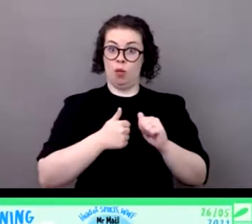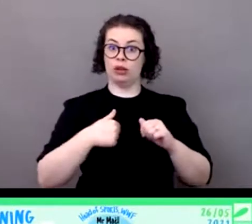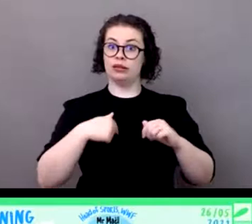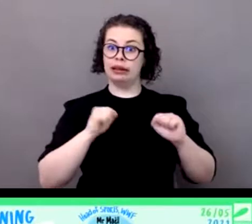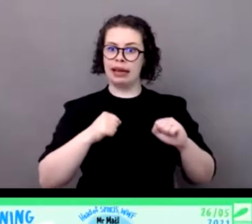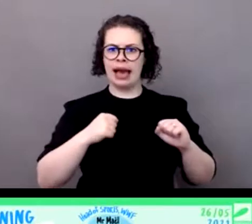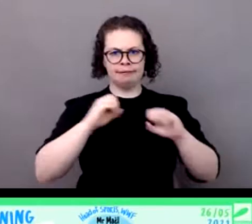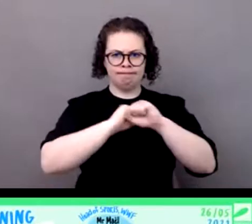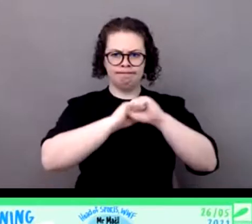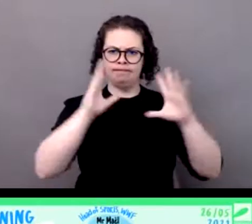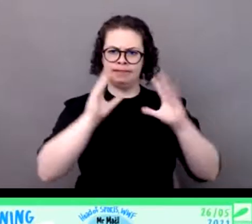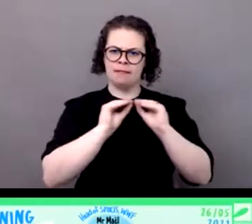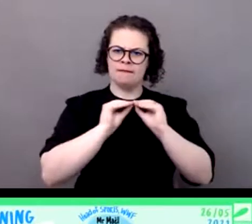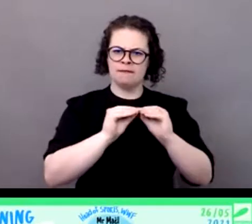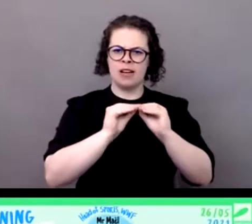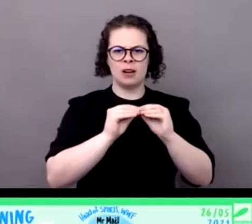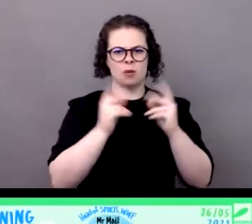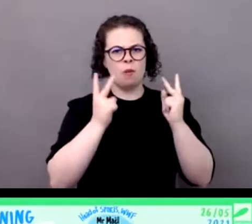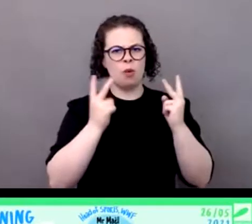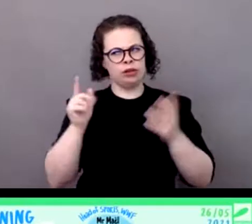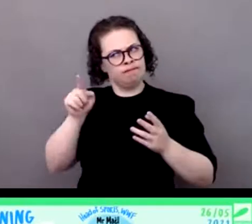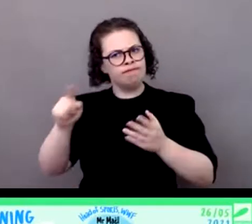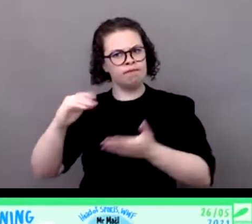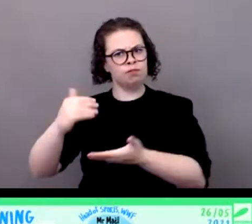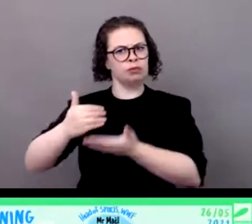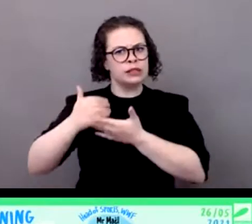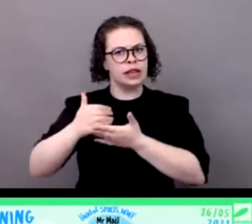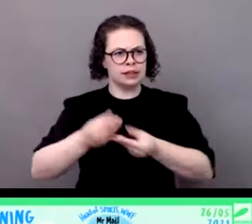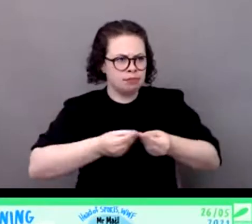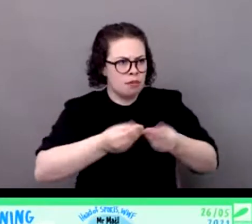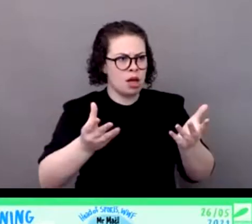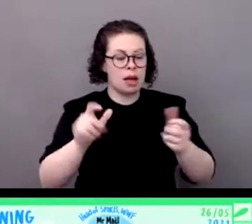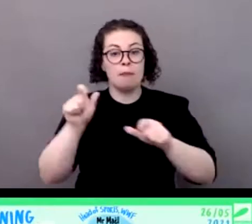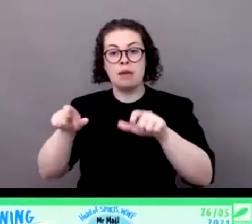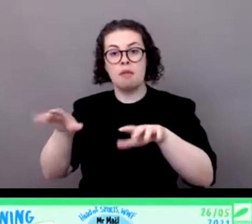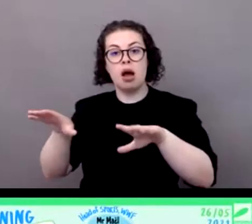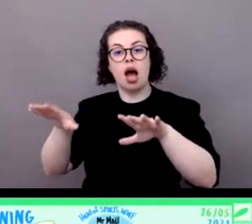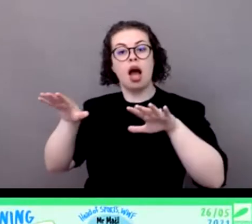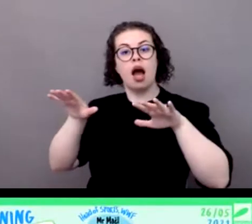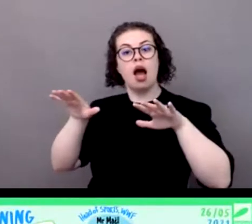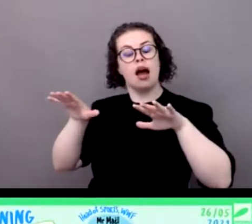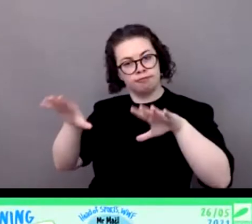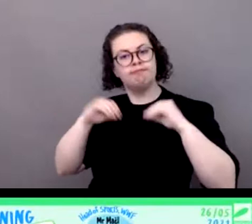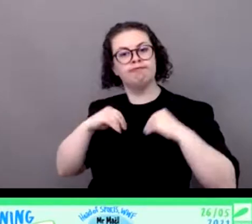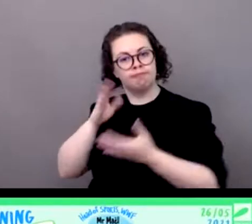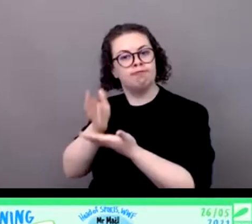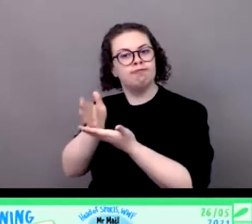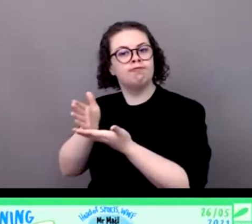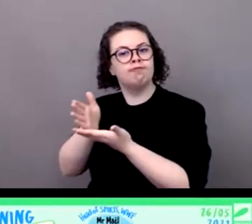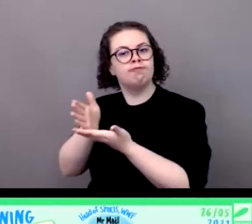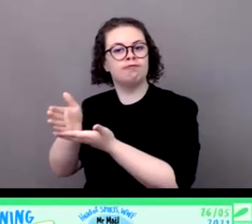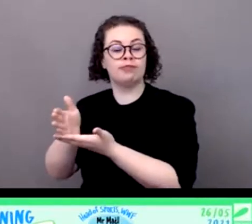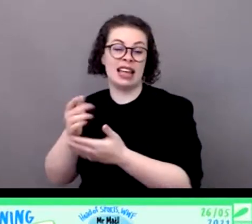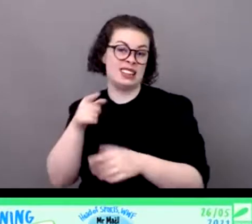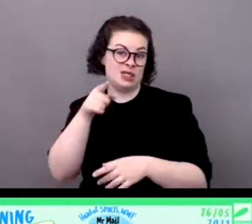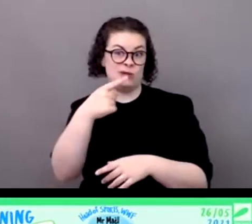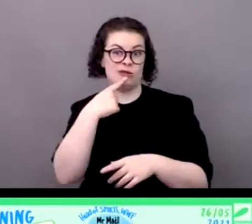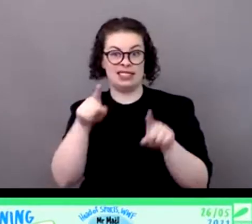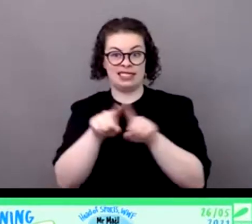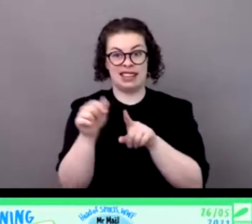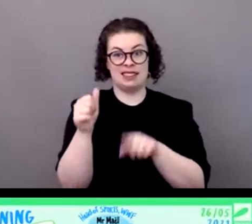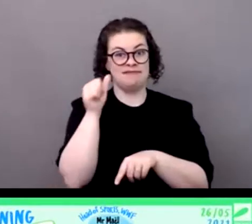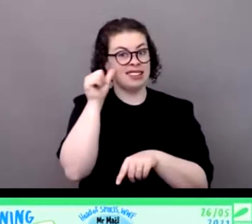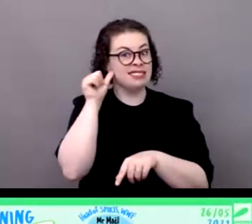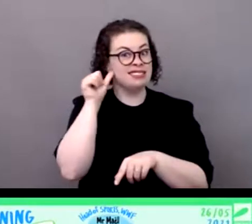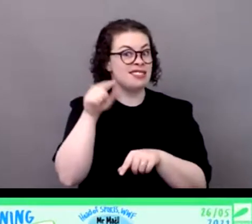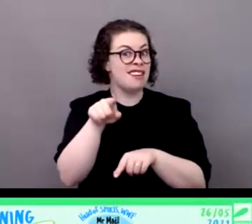contribution du sport et il faut il faut la la voir dans son